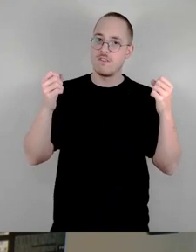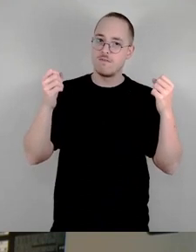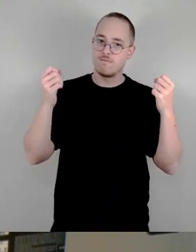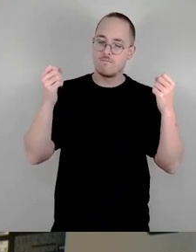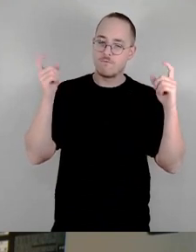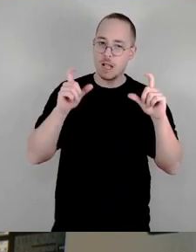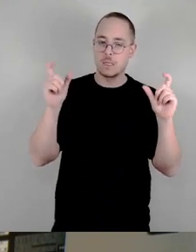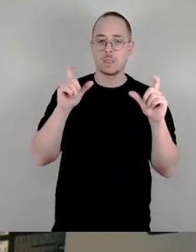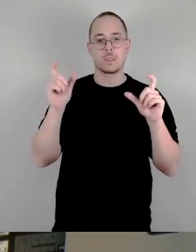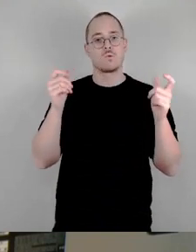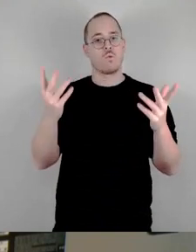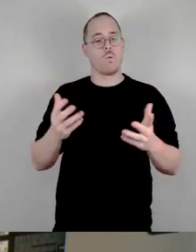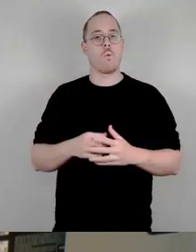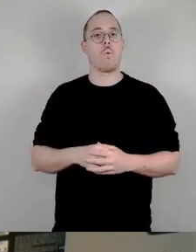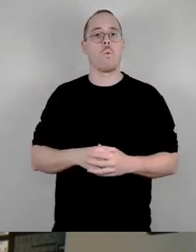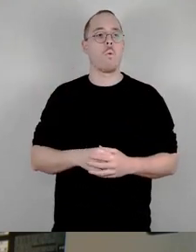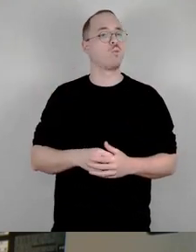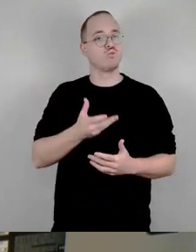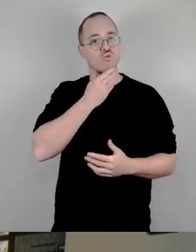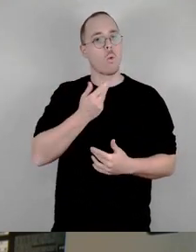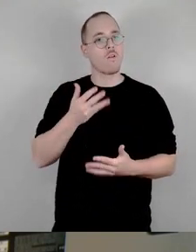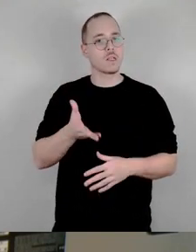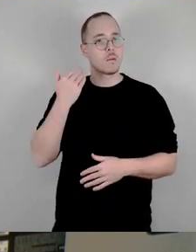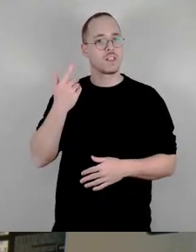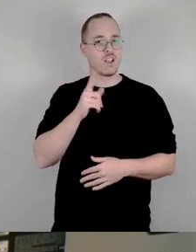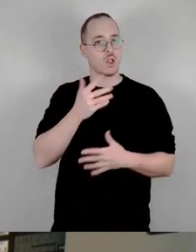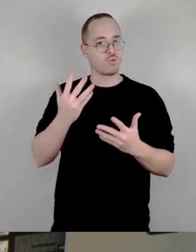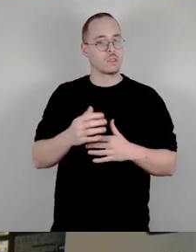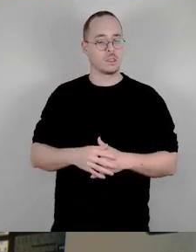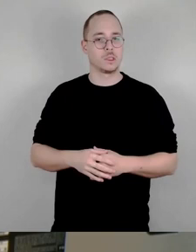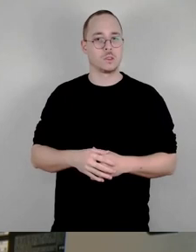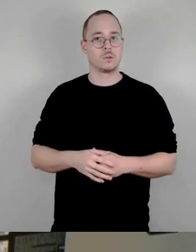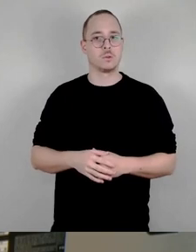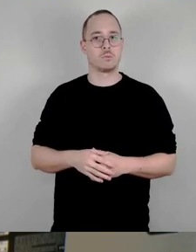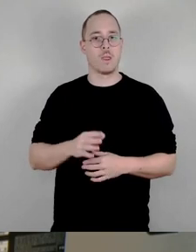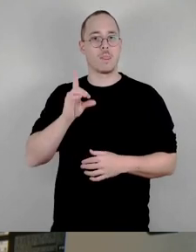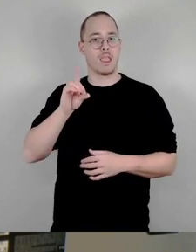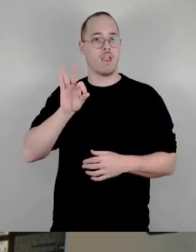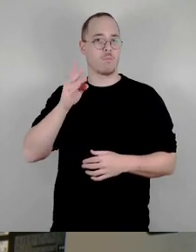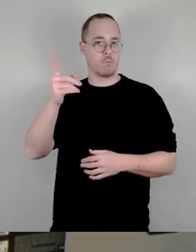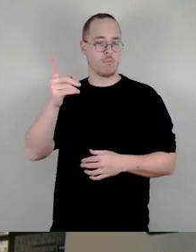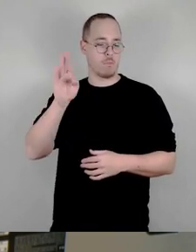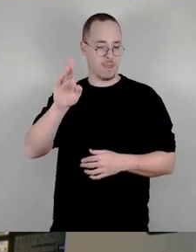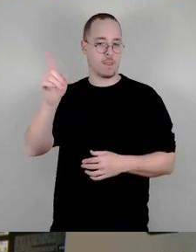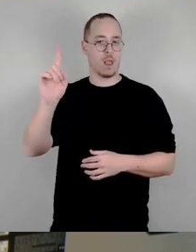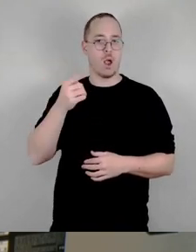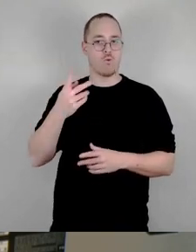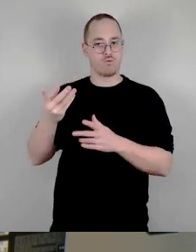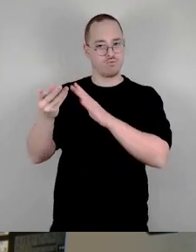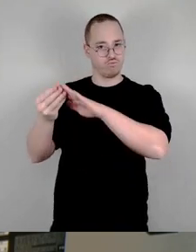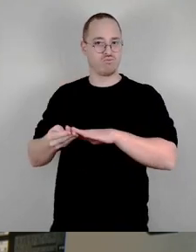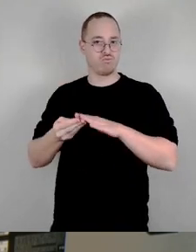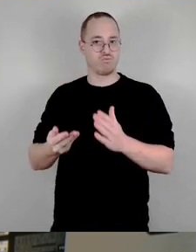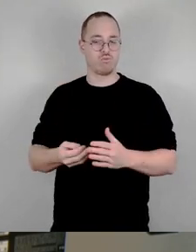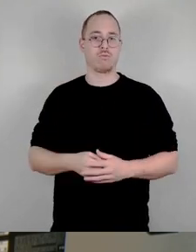das ist dem DFB auch noch gut in Erinnerung. Von daher denke ich mal, ist das in Ordnung, sollte sich der DFB